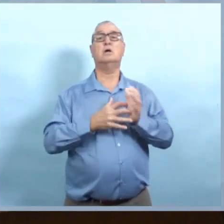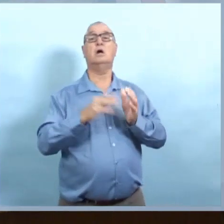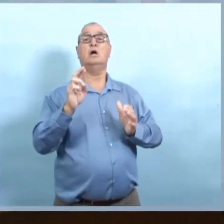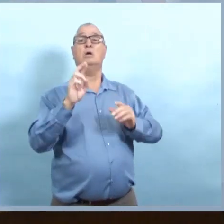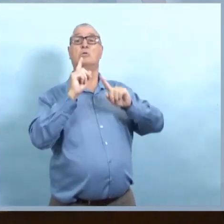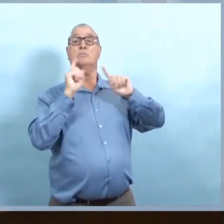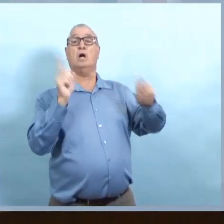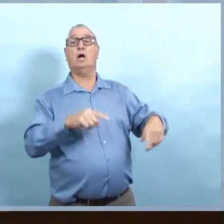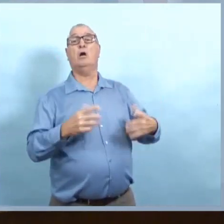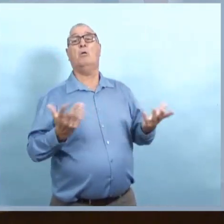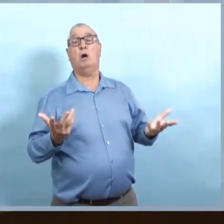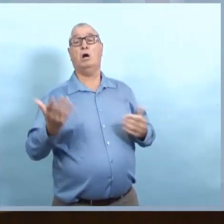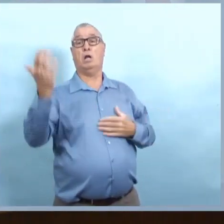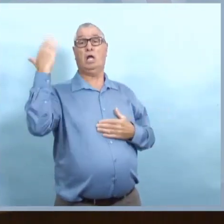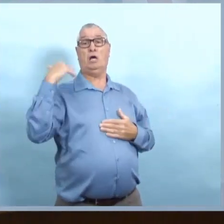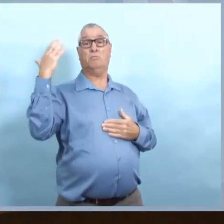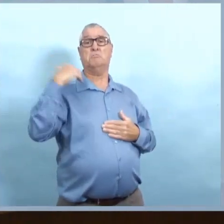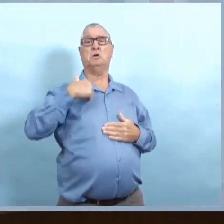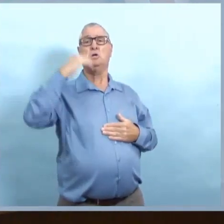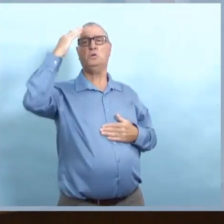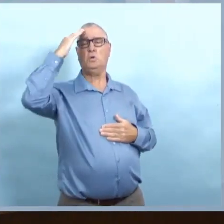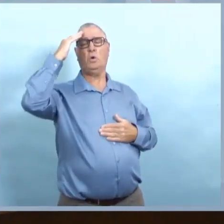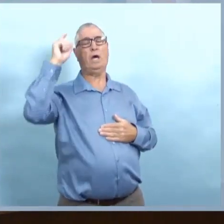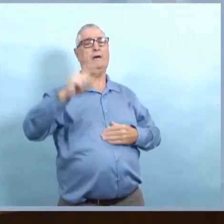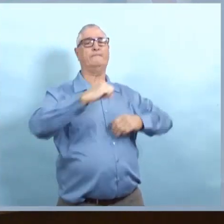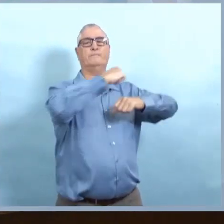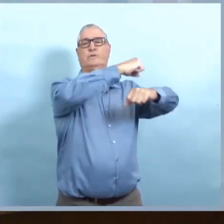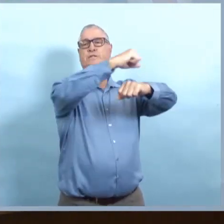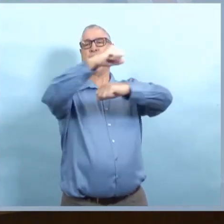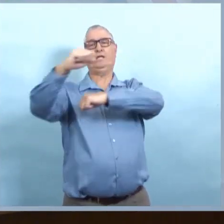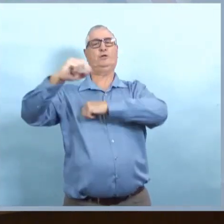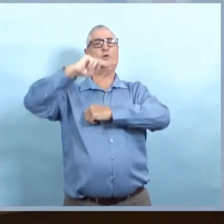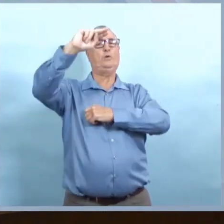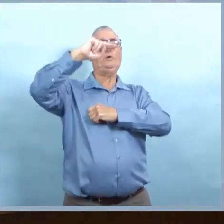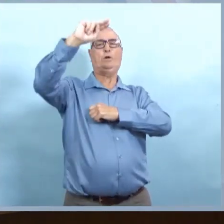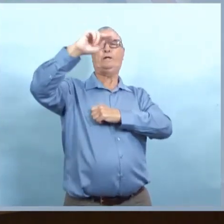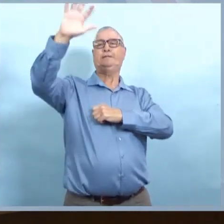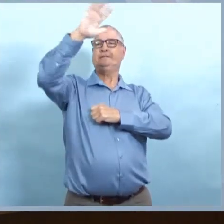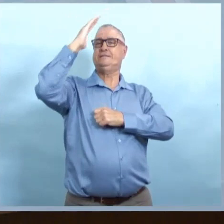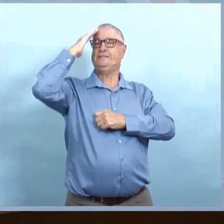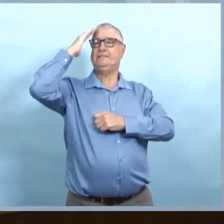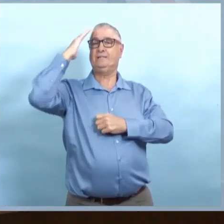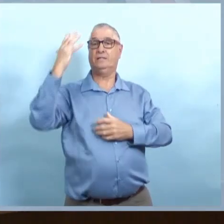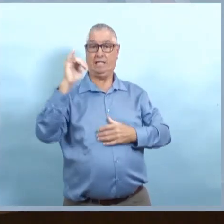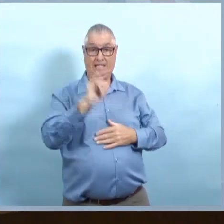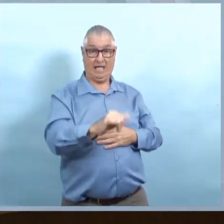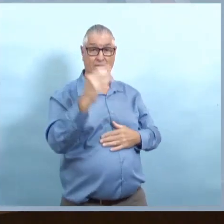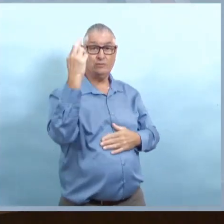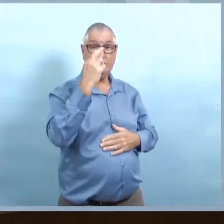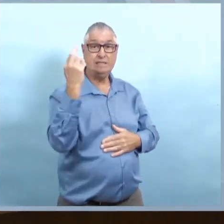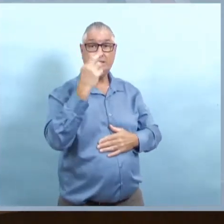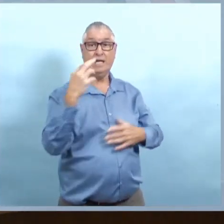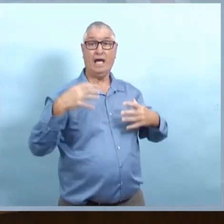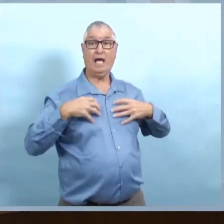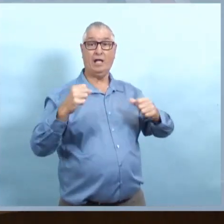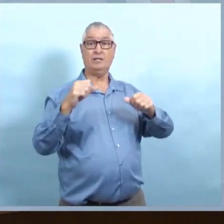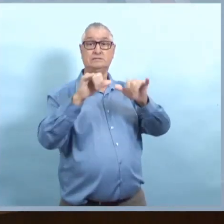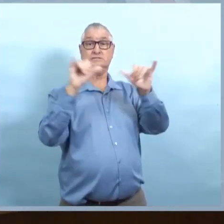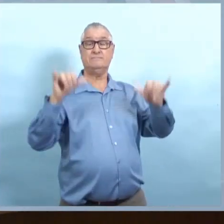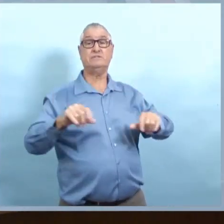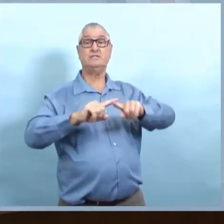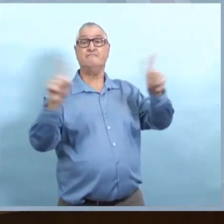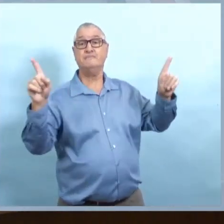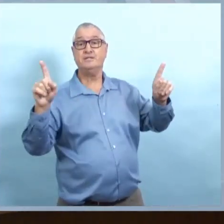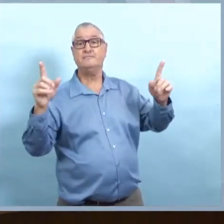êtes-vous inquiet de voir cette augmentation récente vu qu'il n'y peut-être pas de capacité dans le système de santé pour traiter ces